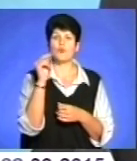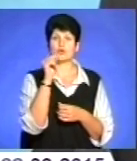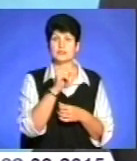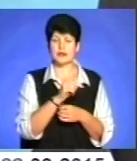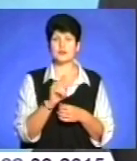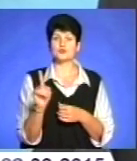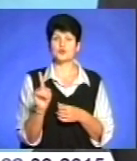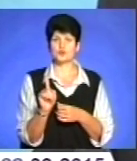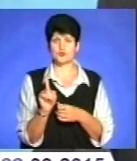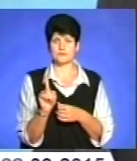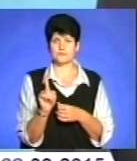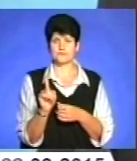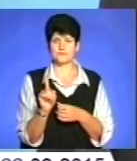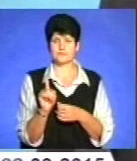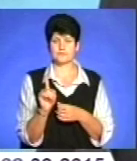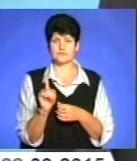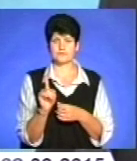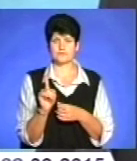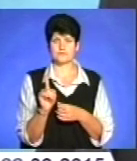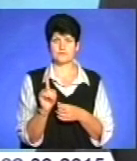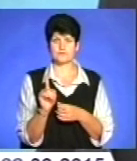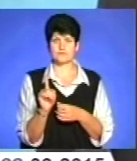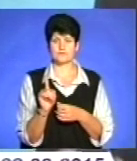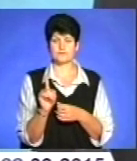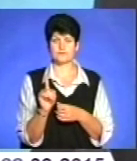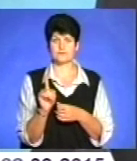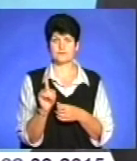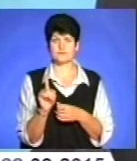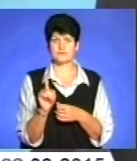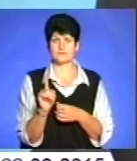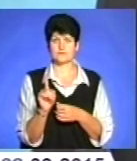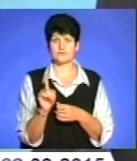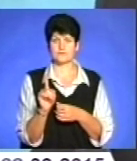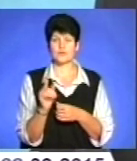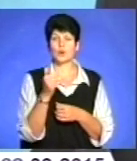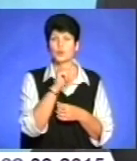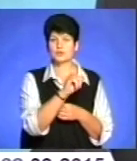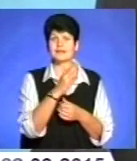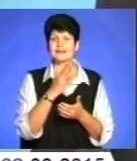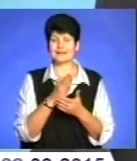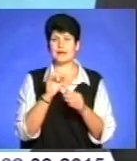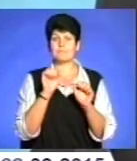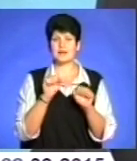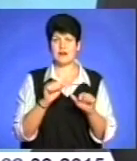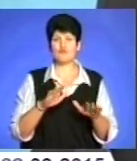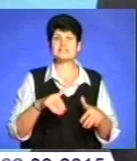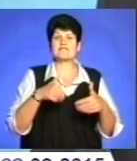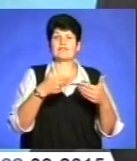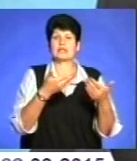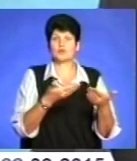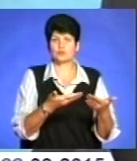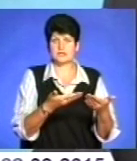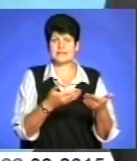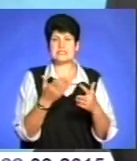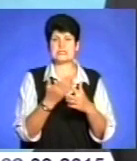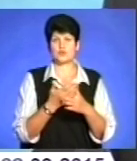що в них є право звернутися за